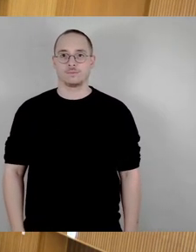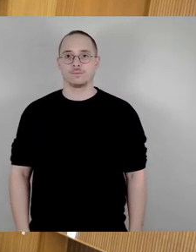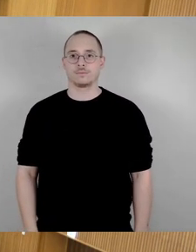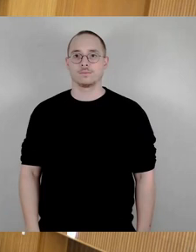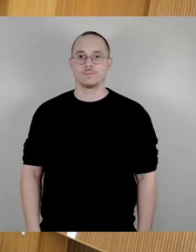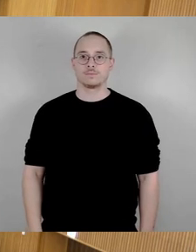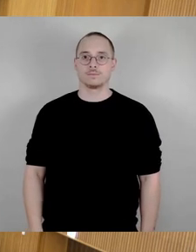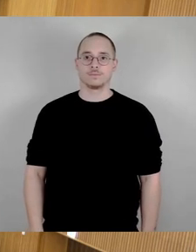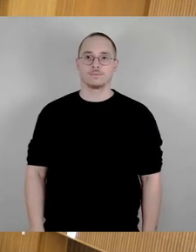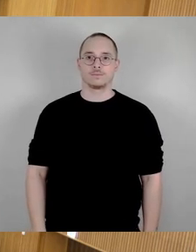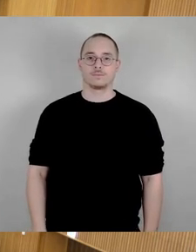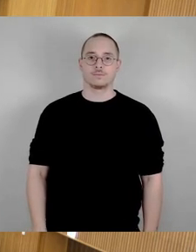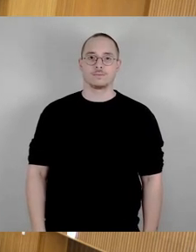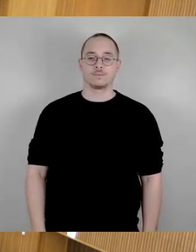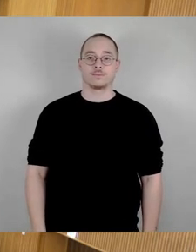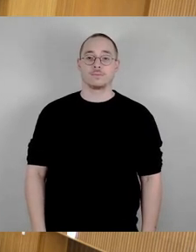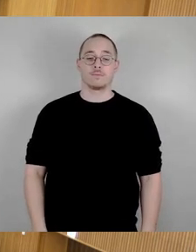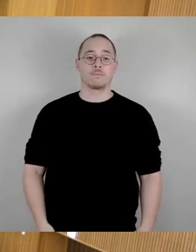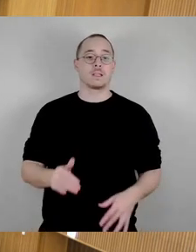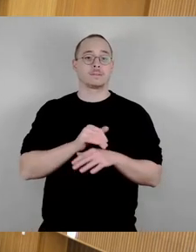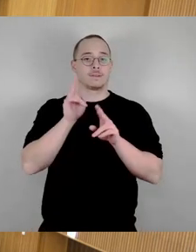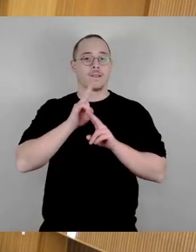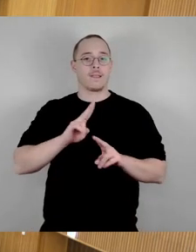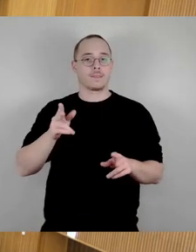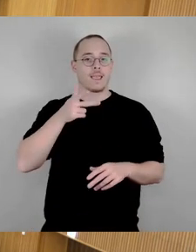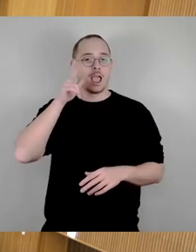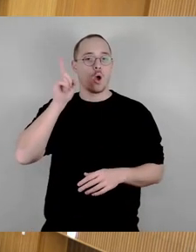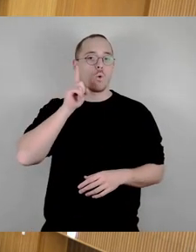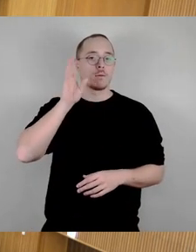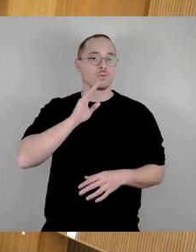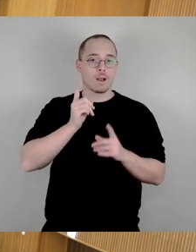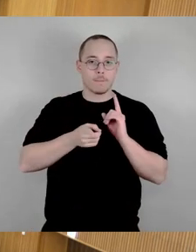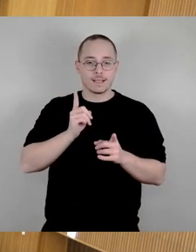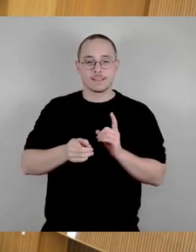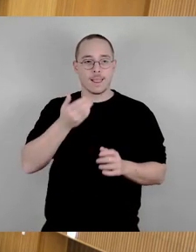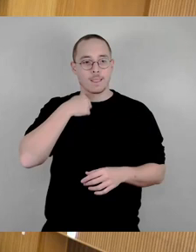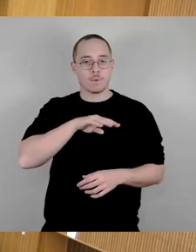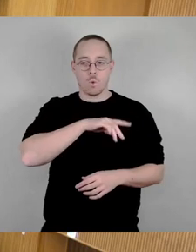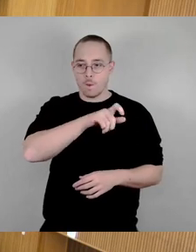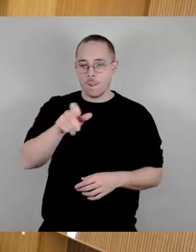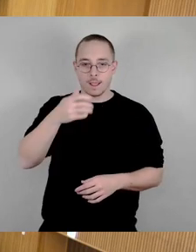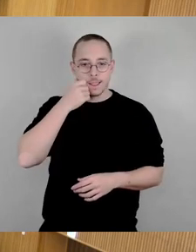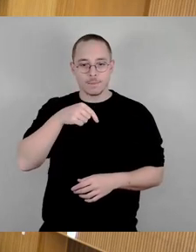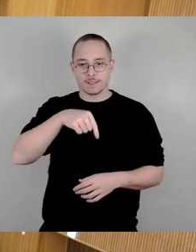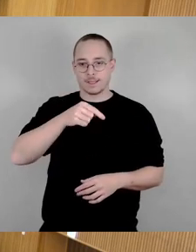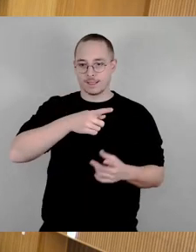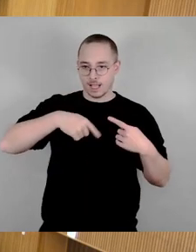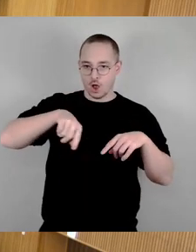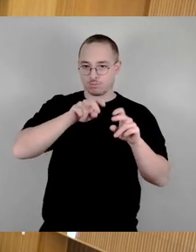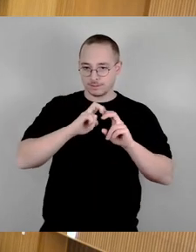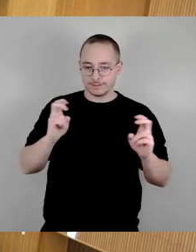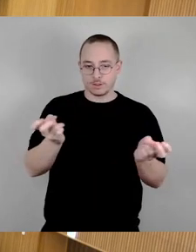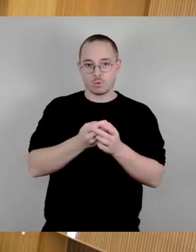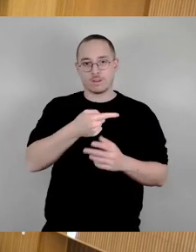Sehr geehrter Herr Oberbürgermeister, liebe Kolleginnen und Kollegen, liebe Menschen im Saal und draußen im Stream. Ganz kurz,